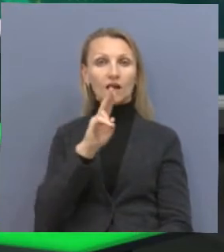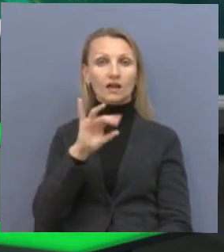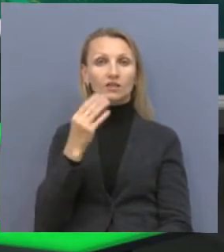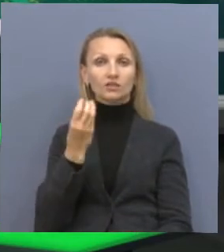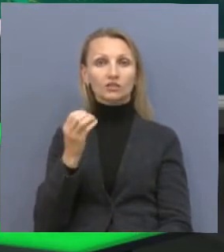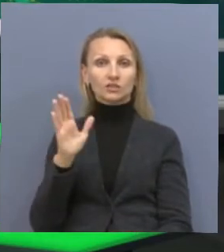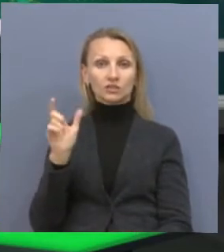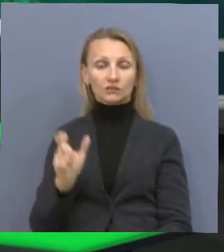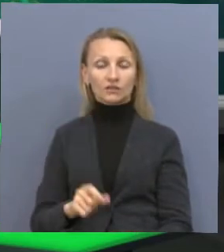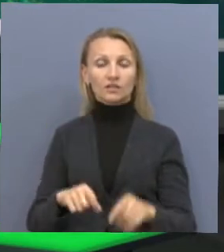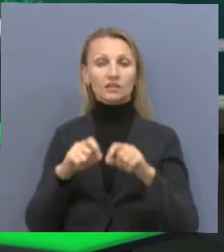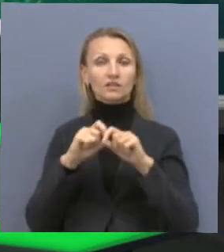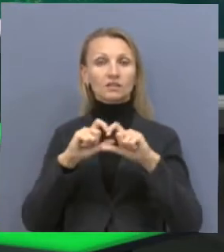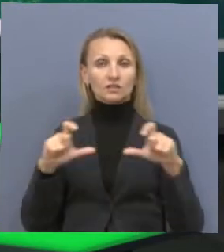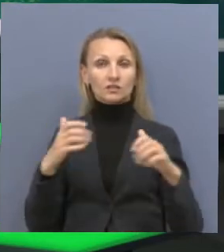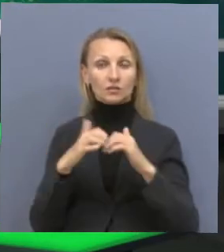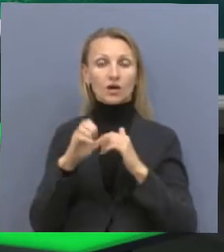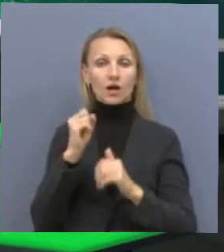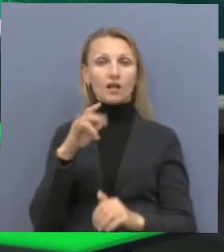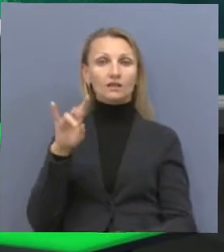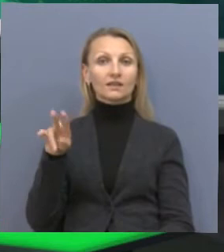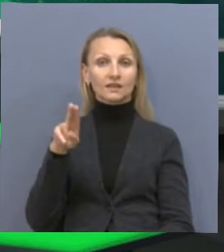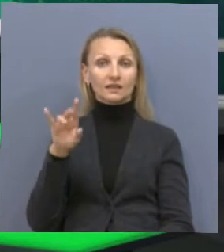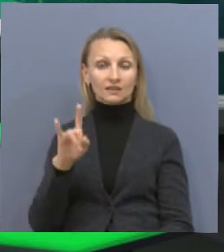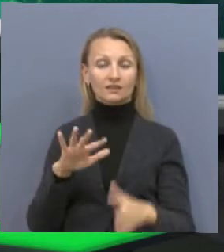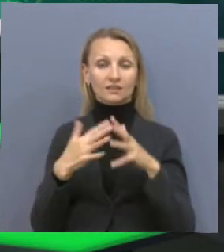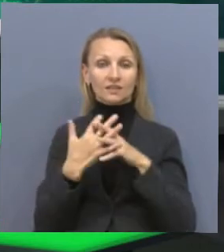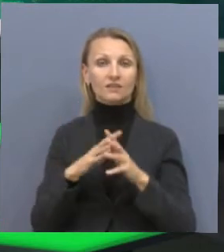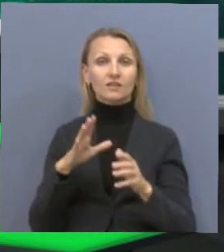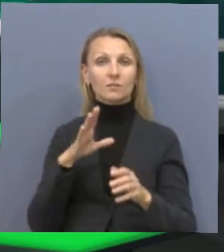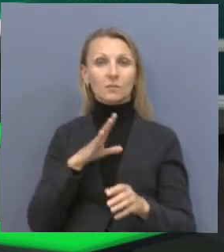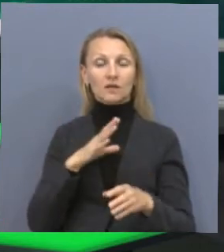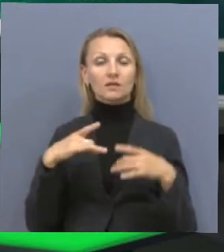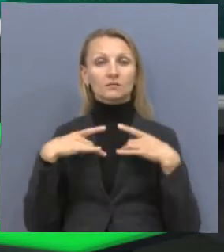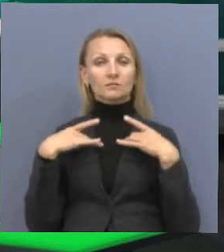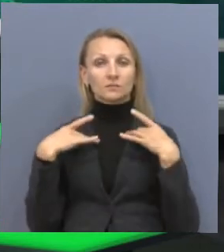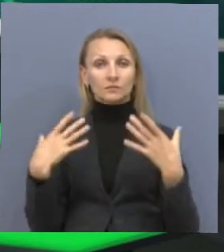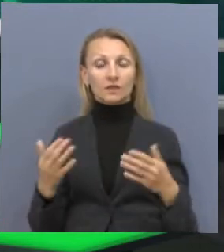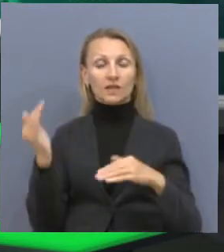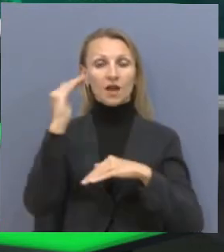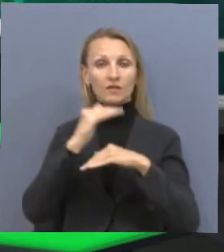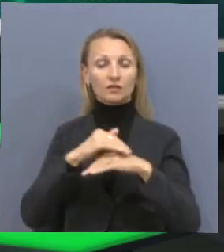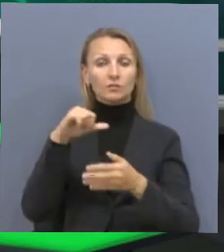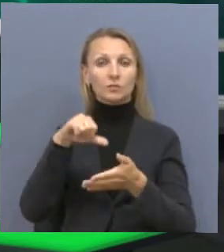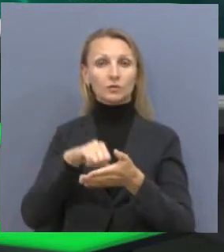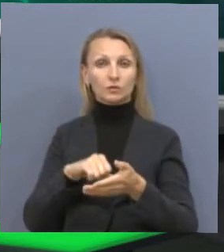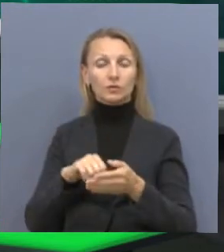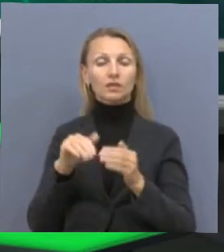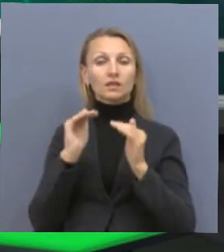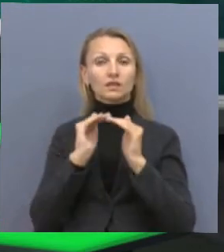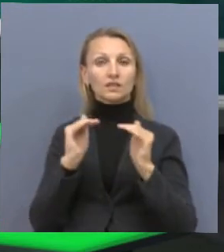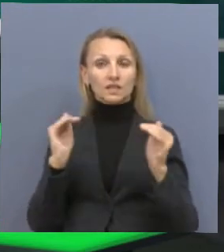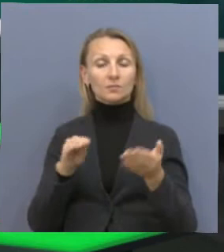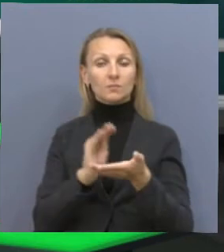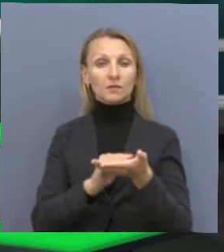В средней школе села Алтенде прошло мероприятие, посвященное числению именитого земляка. На вечере присутствовали ученики-писатели,